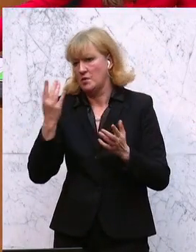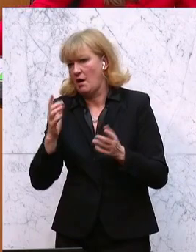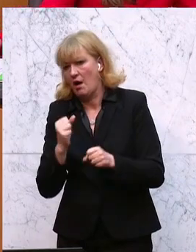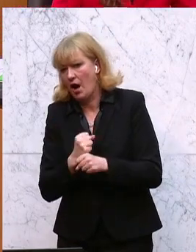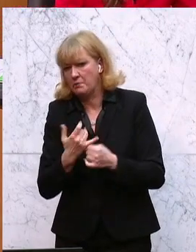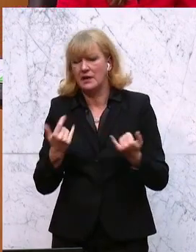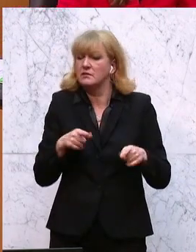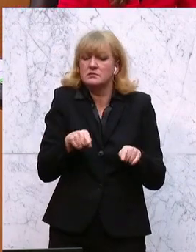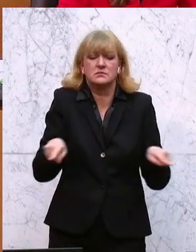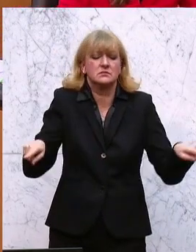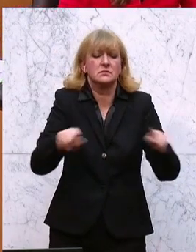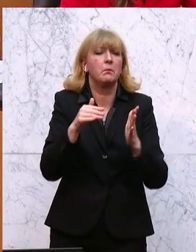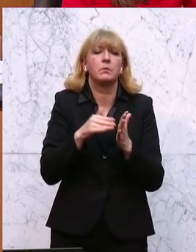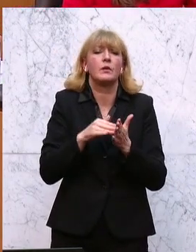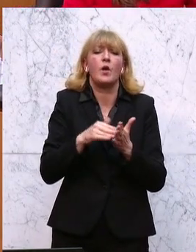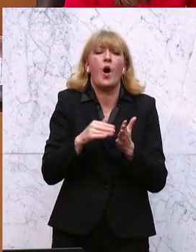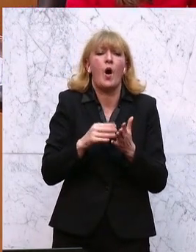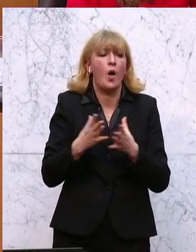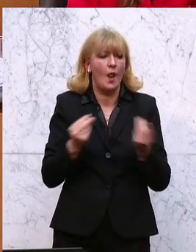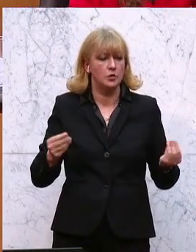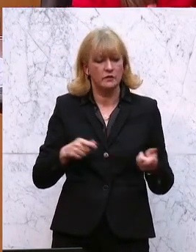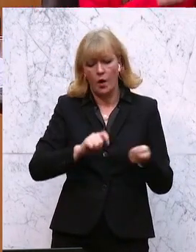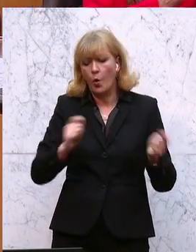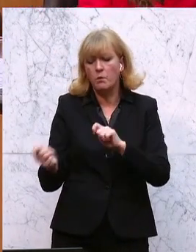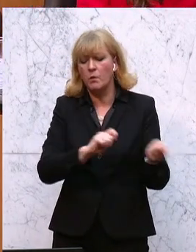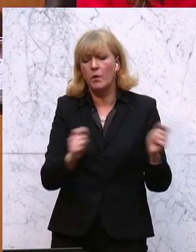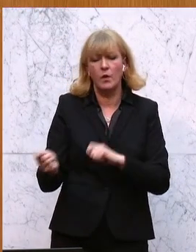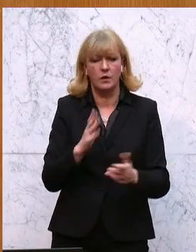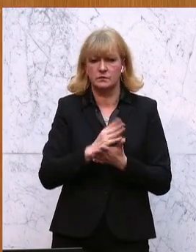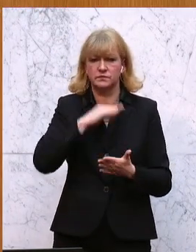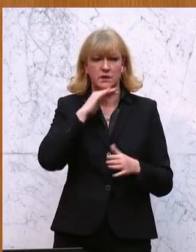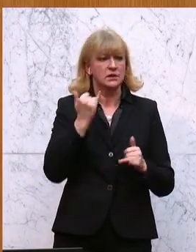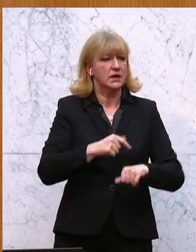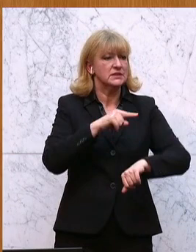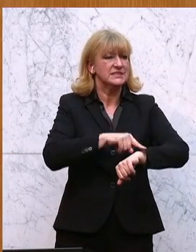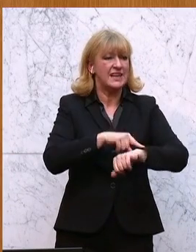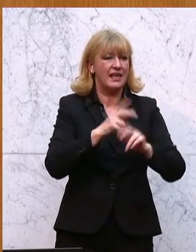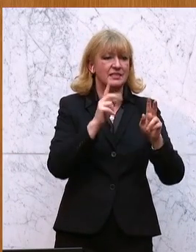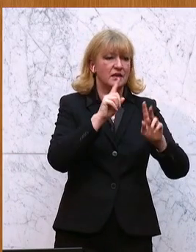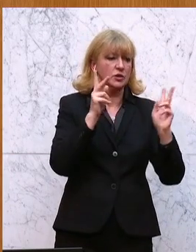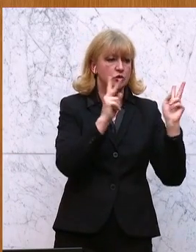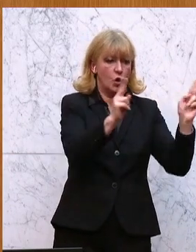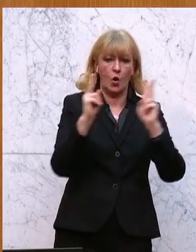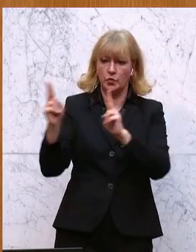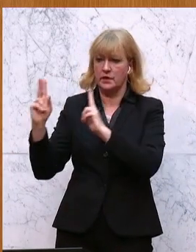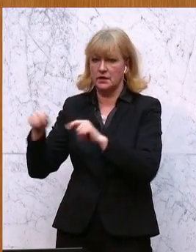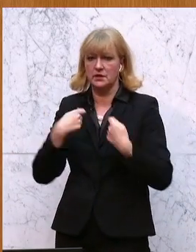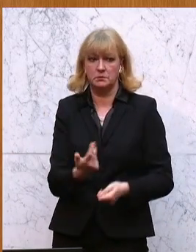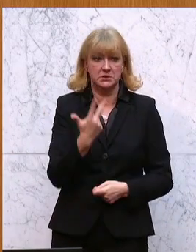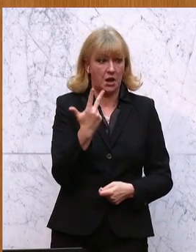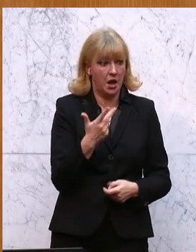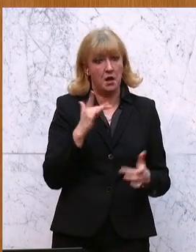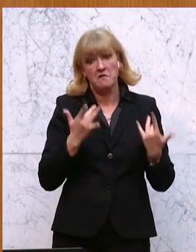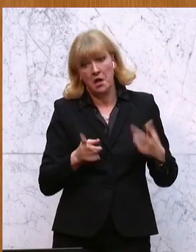eine Lösung, dass das Umstellen wegkommt. Und wie die Zeitzonen, aktuell haben wir drei, ob die genauso bleiben müssen oder sich doch teilweise